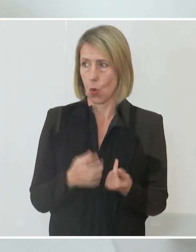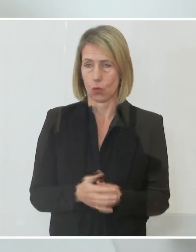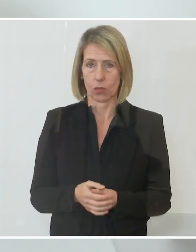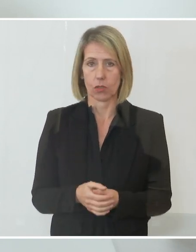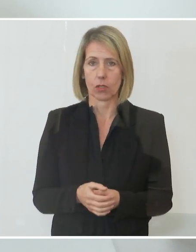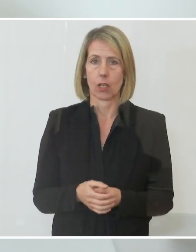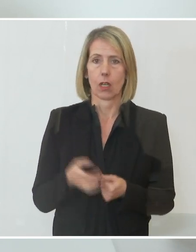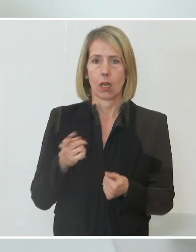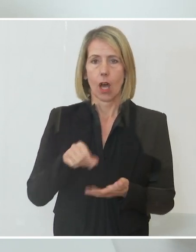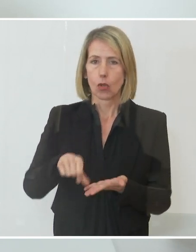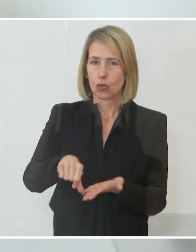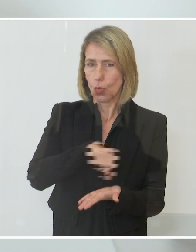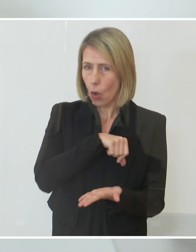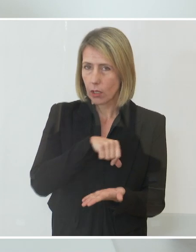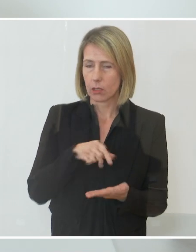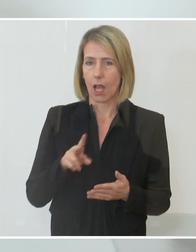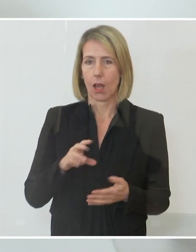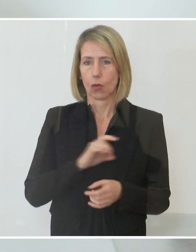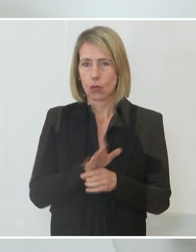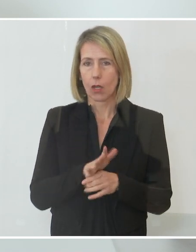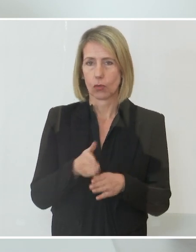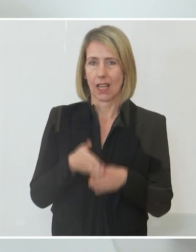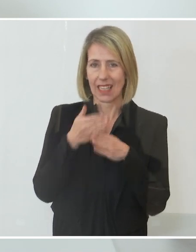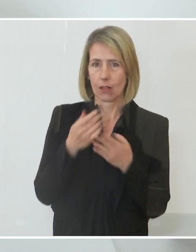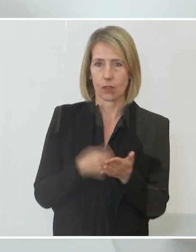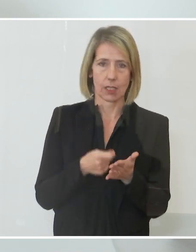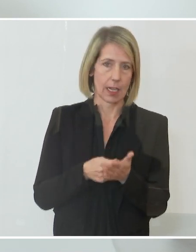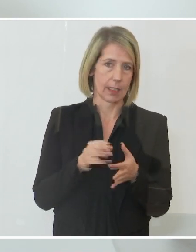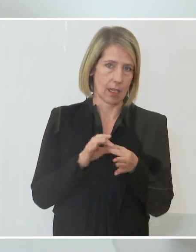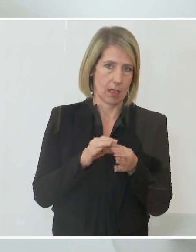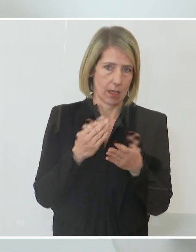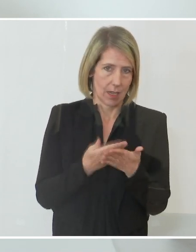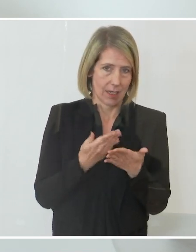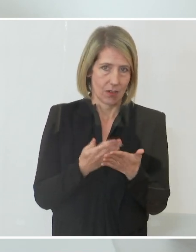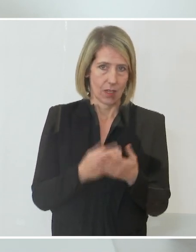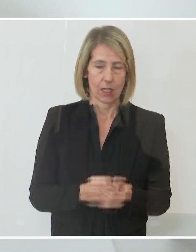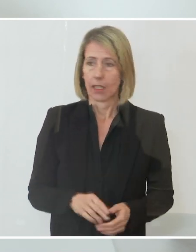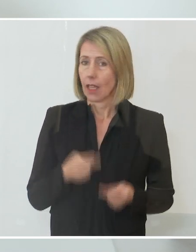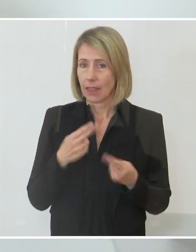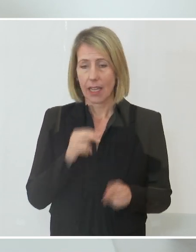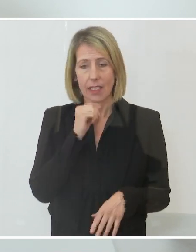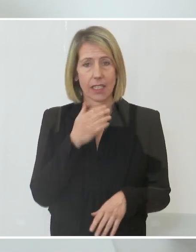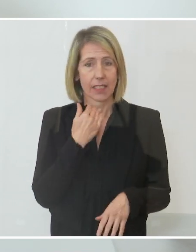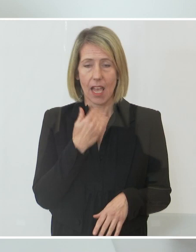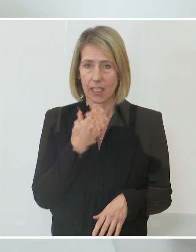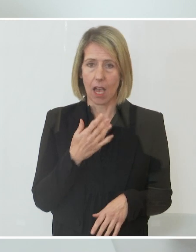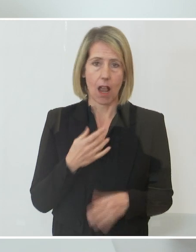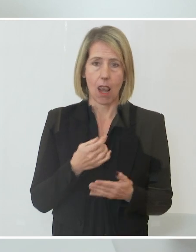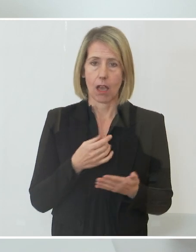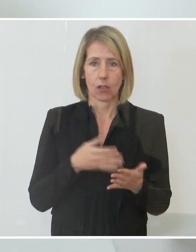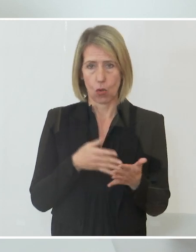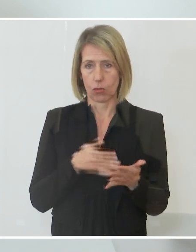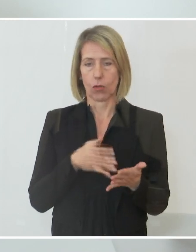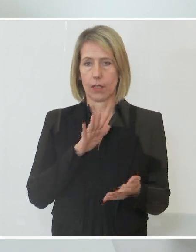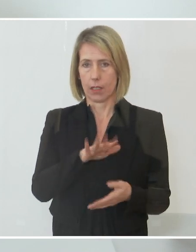die Zurückzahlung der Corona-Hilfsgelder geht in diese Richtung. Es ist nicht egal, ob kontrolliert wird in der Gastronomie und im Handel.